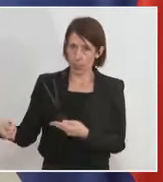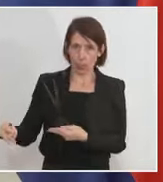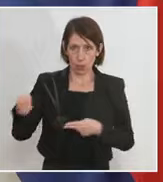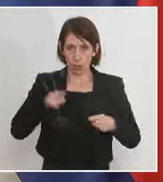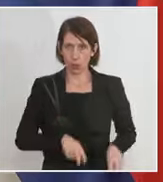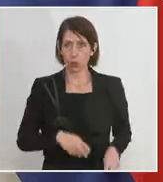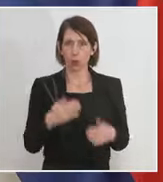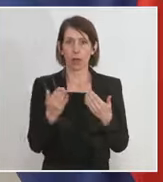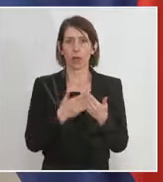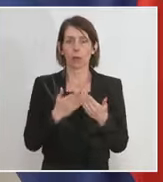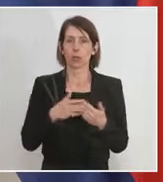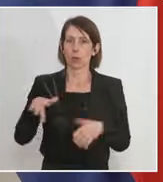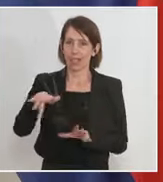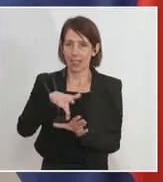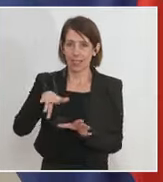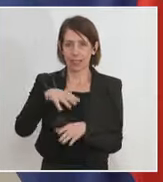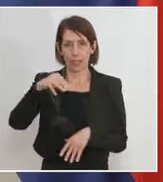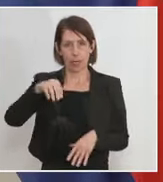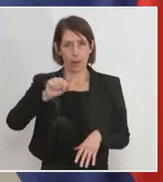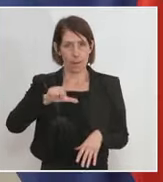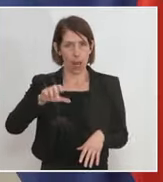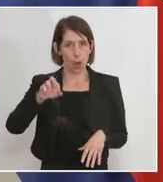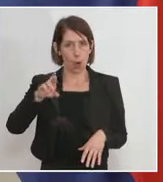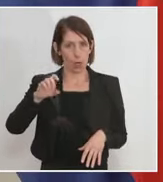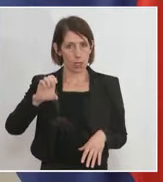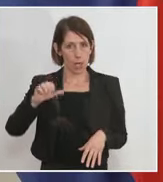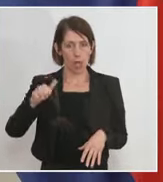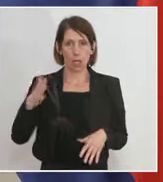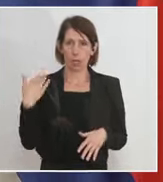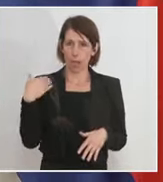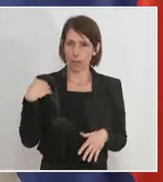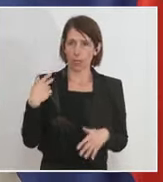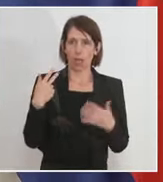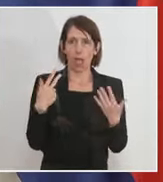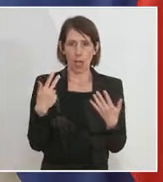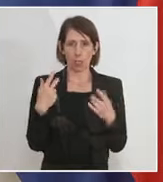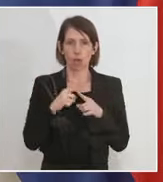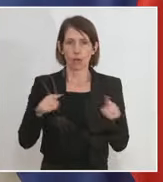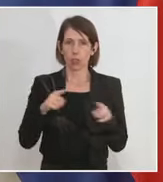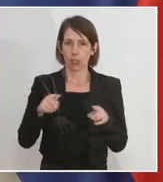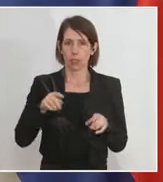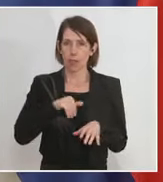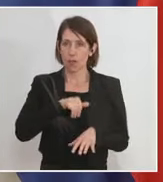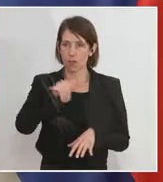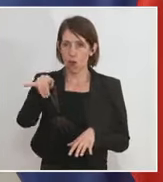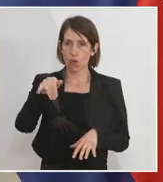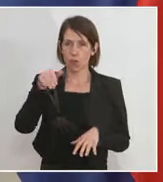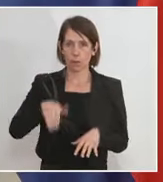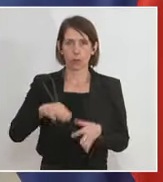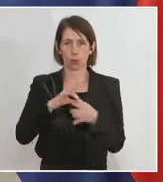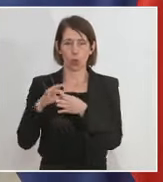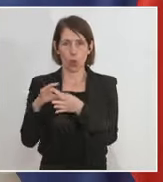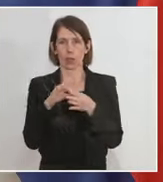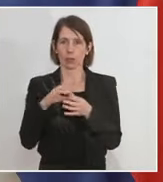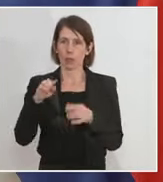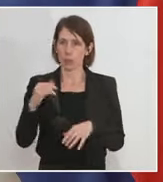zum Beispiel Stichwort Mallorca. Da mussten wir allein für viel Geld acht Repatriierungsflüge damals organisieren, weil das ist eine